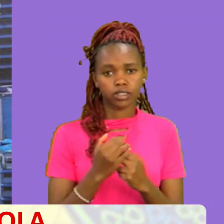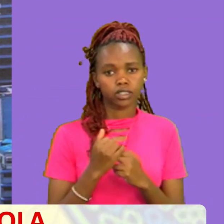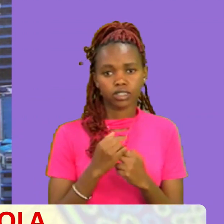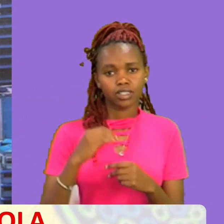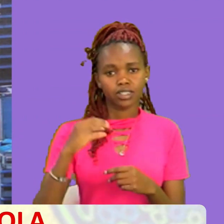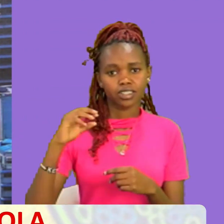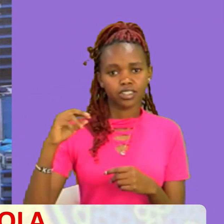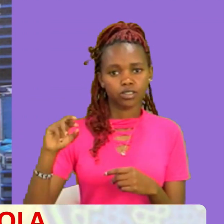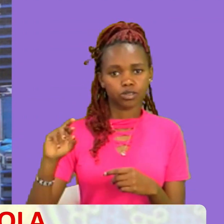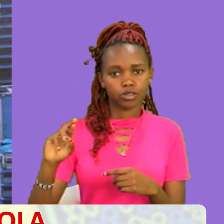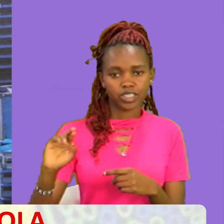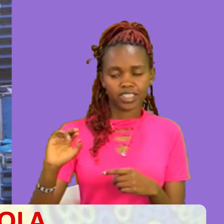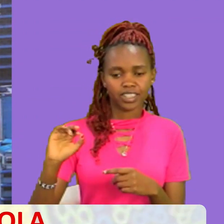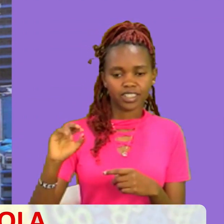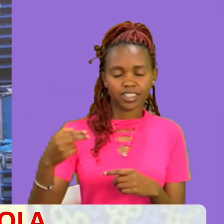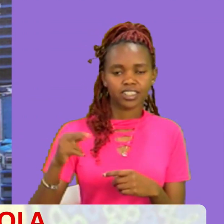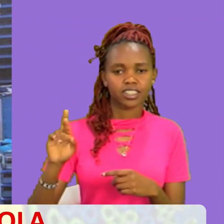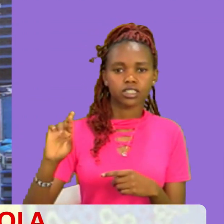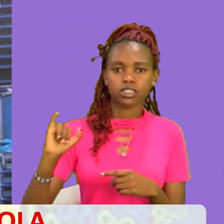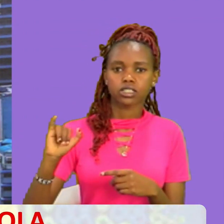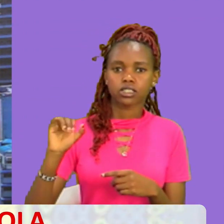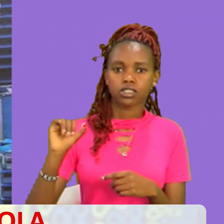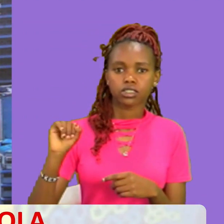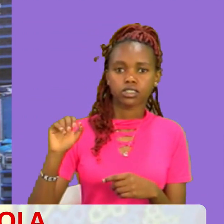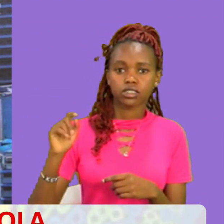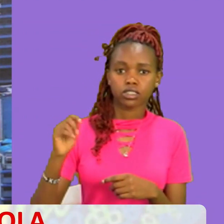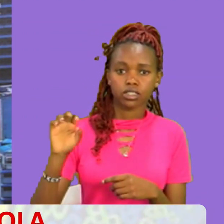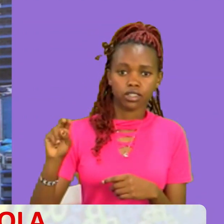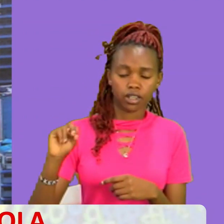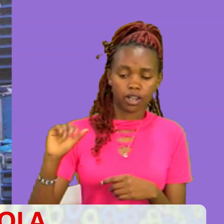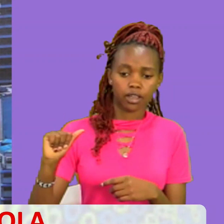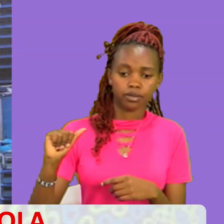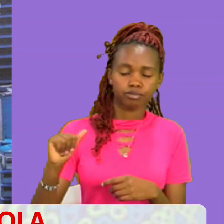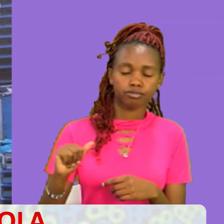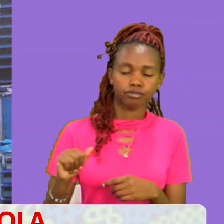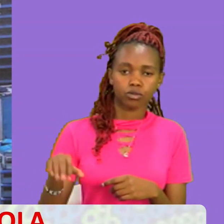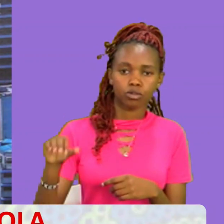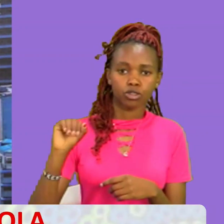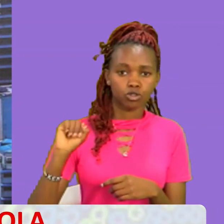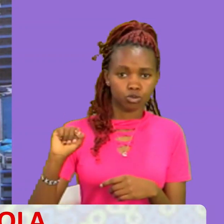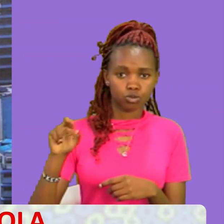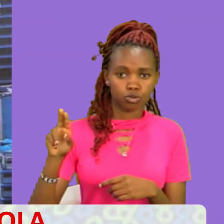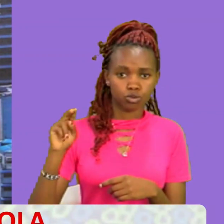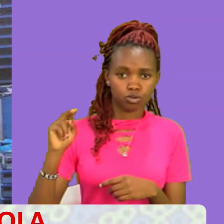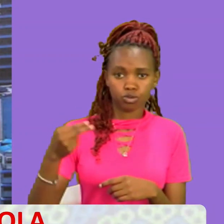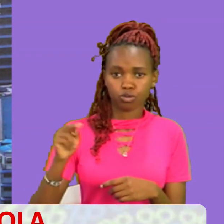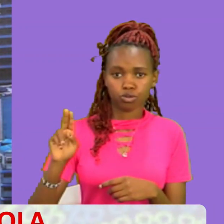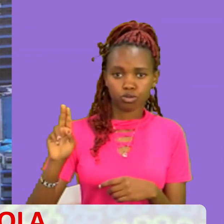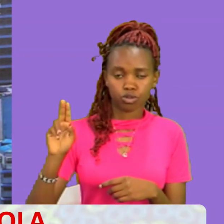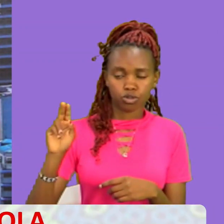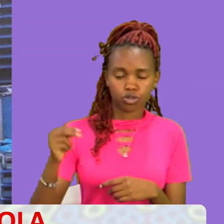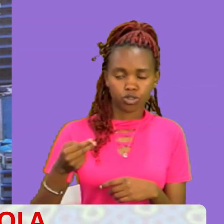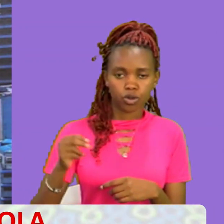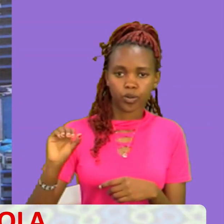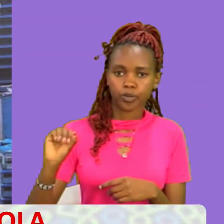Nita kuletea Wimbo Lakini Nita kuletea Bada Kutoka Break Kidogo Mba Wotunenda Break Saizi Alafu Nitaungia Na wimengi Zaidi Tukirudi